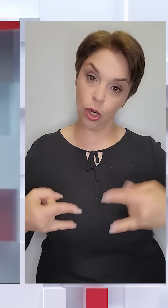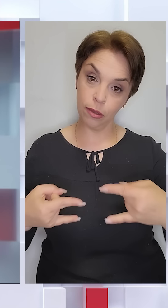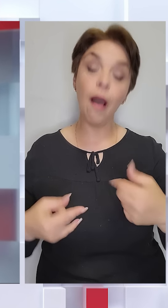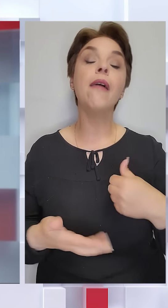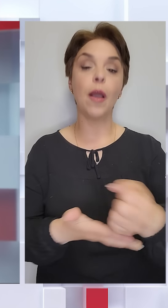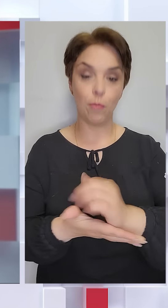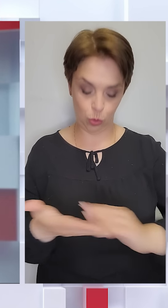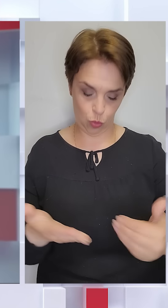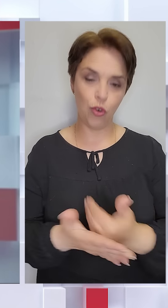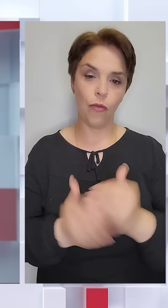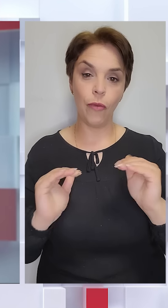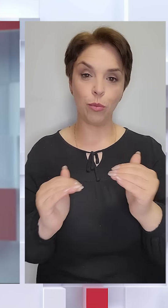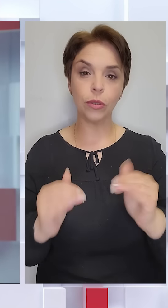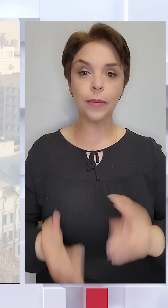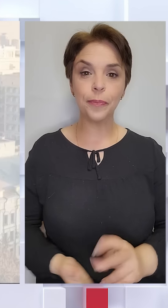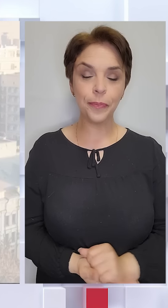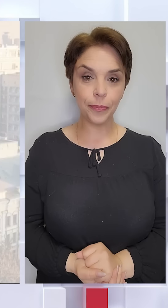продовжую випуск ТСН.